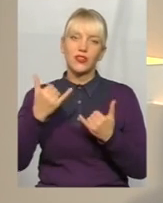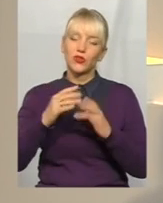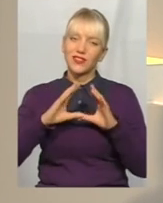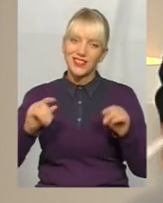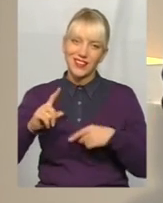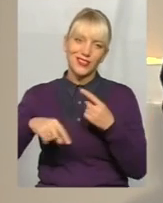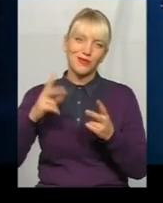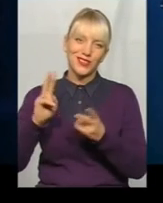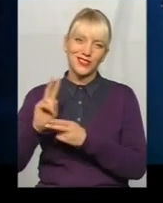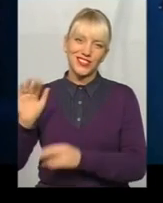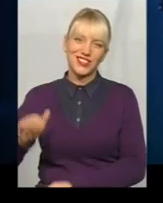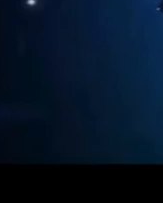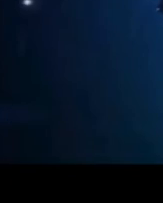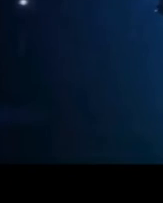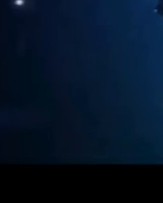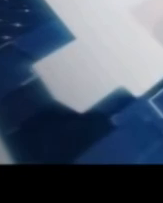до зустрічі завтра. Дякую.